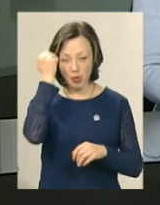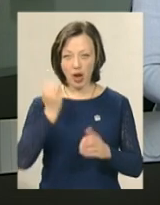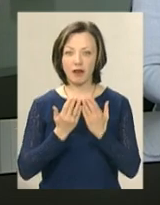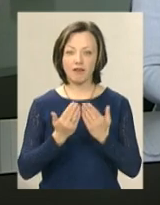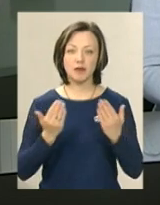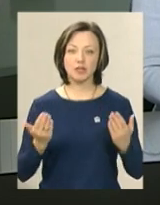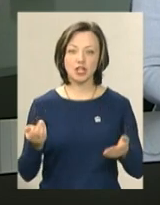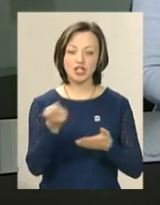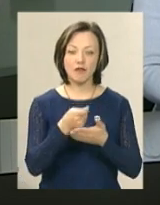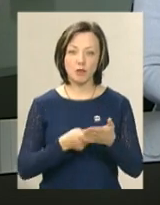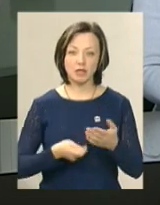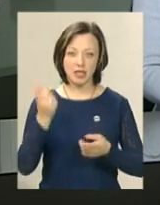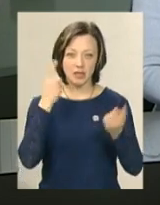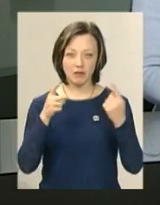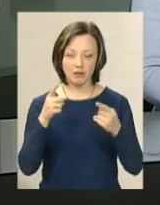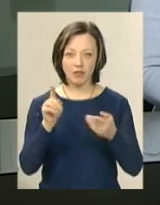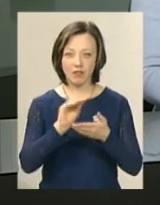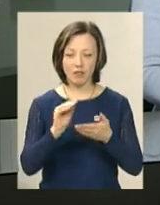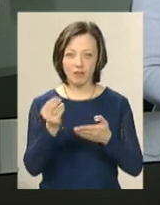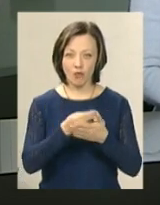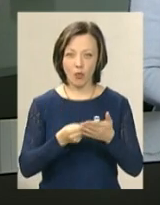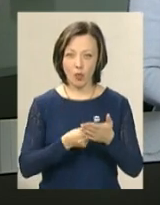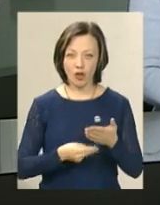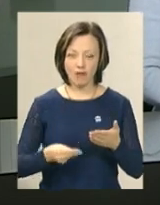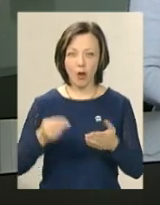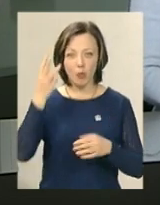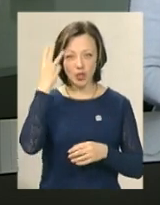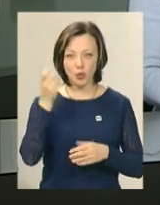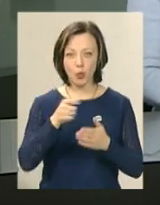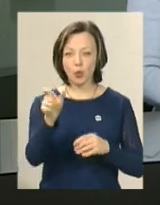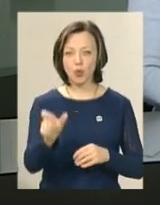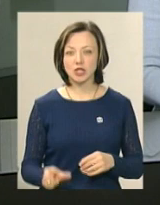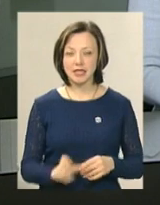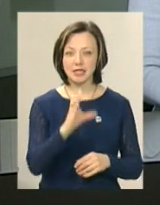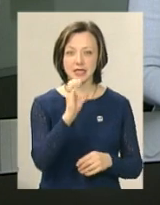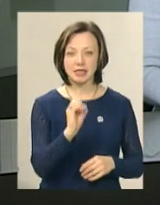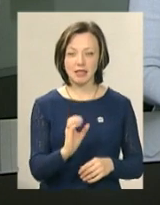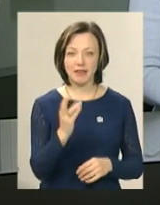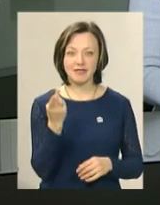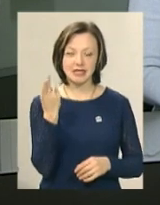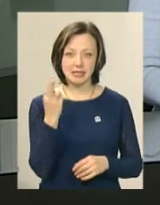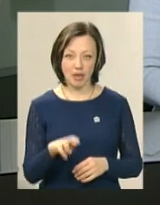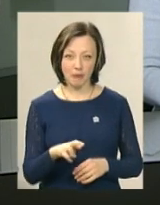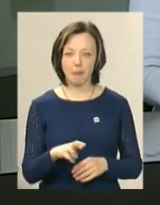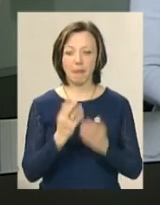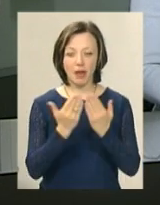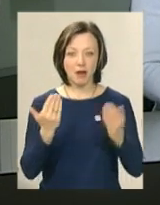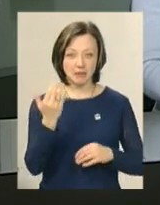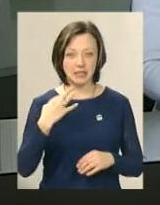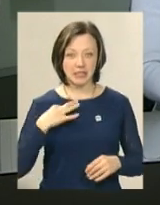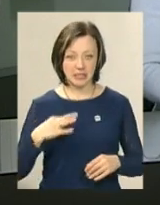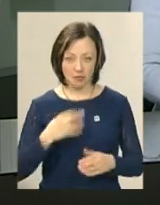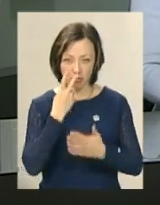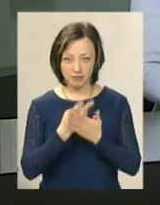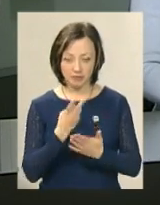виставка живописних творів подільського художника-мариніста Віктора Севця. В експозиції, яку представив син художника